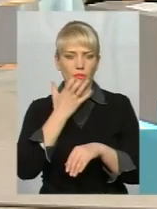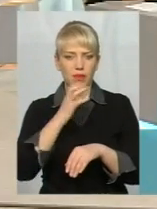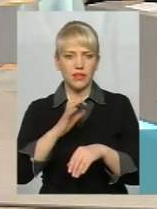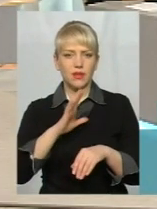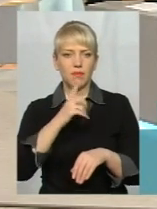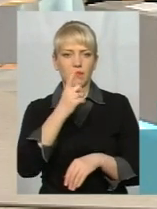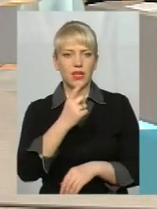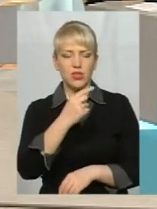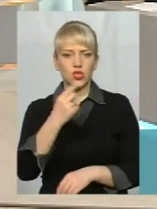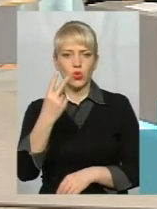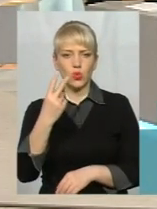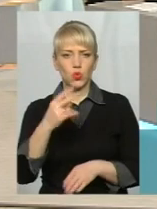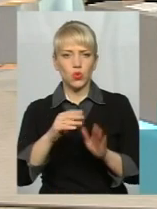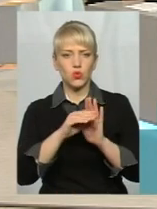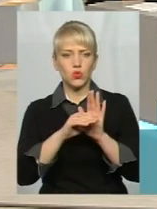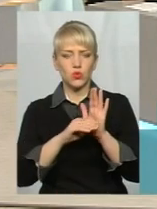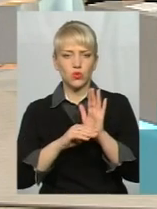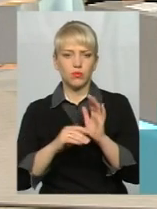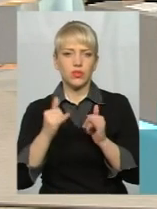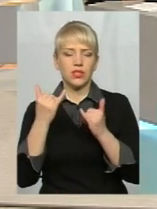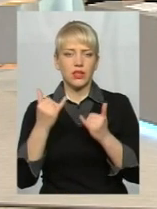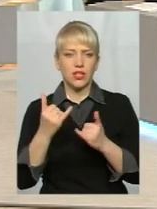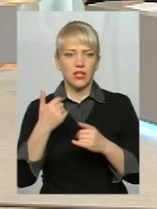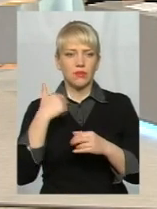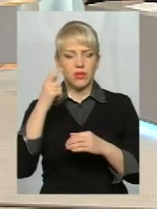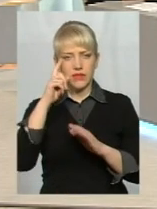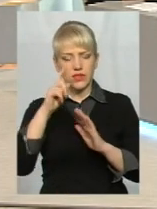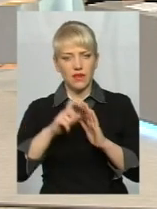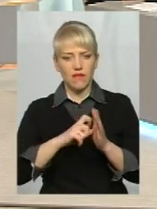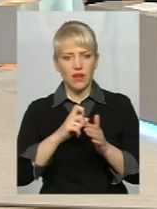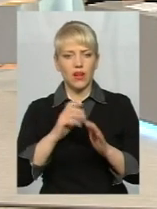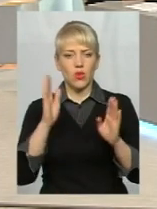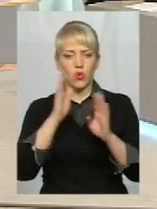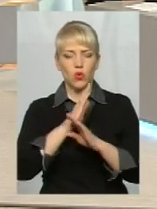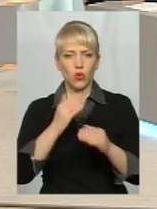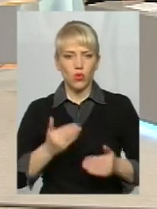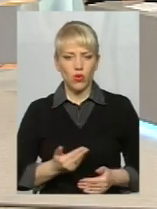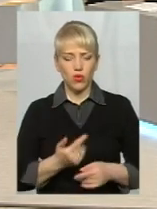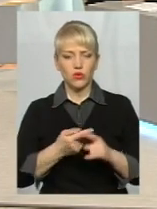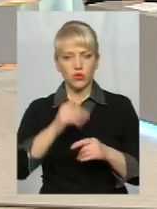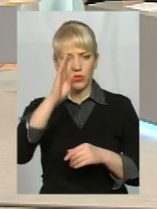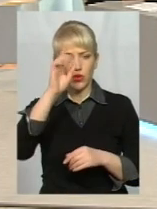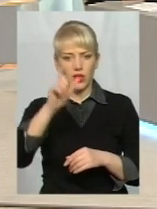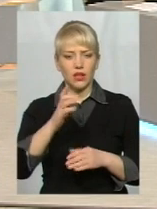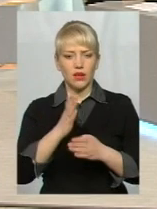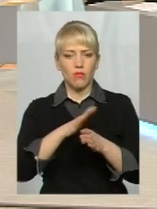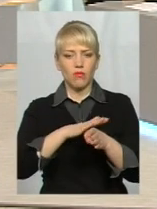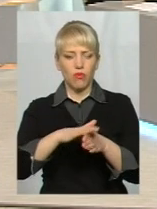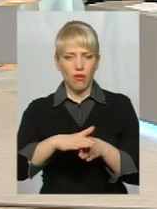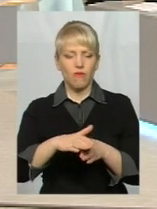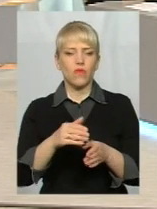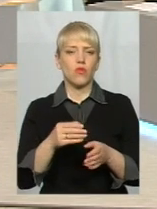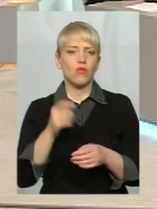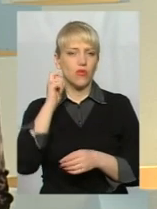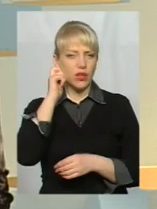даний час, на сьогодні ми взнавали долю молодика. Він вже є повнолітнім, працює, спілкувалися з